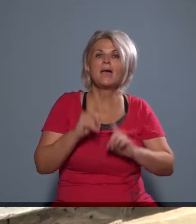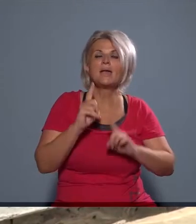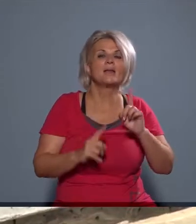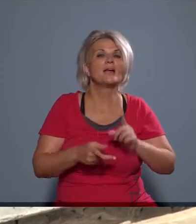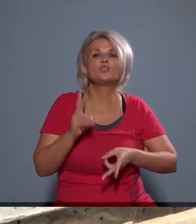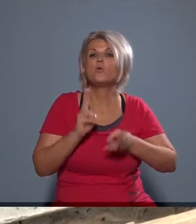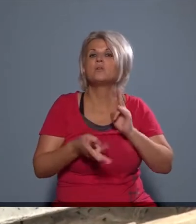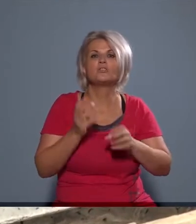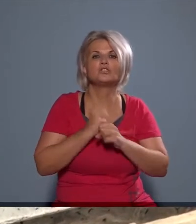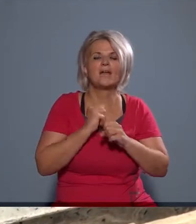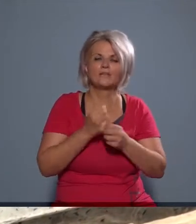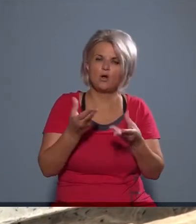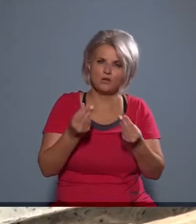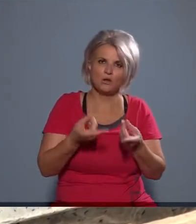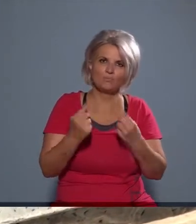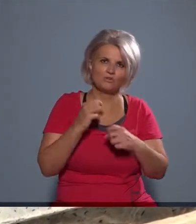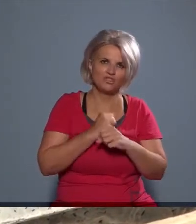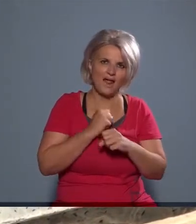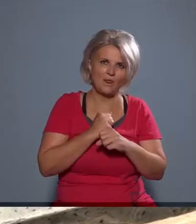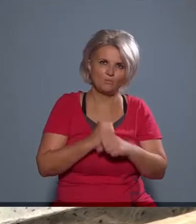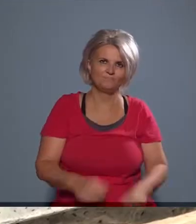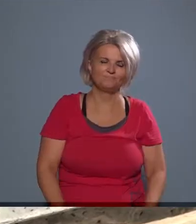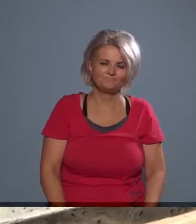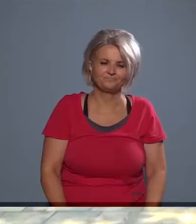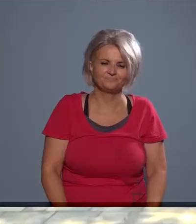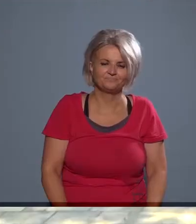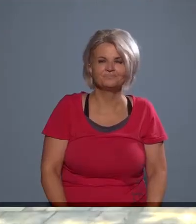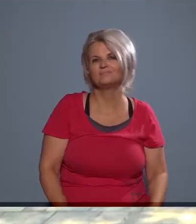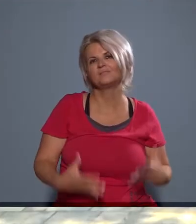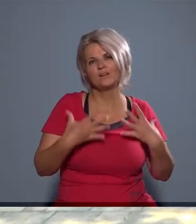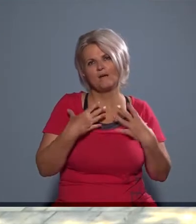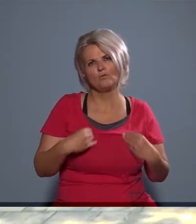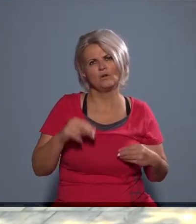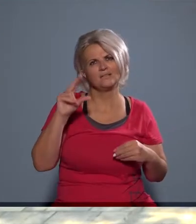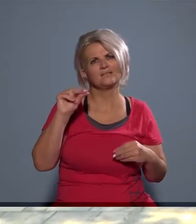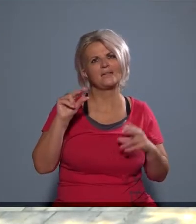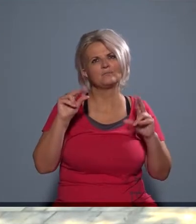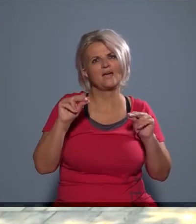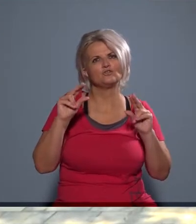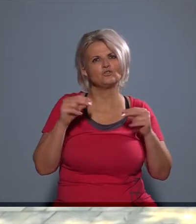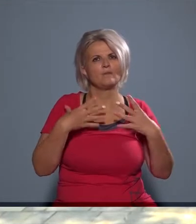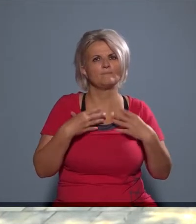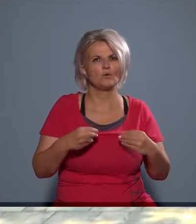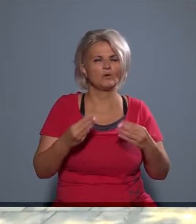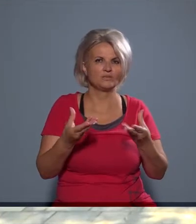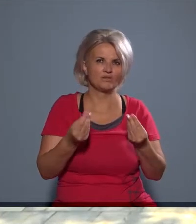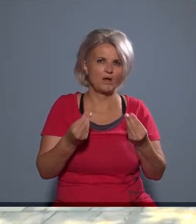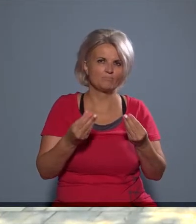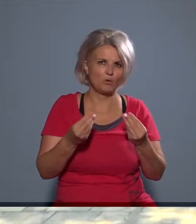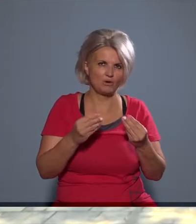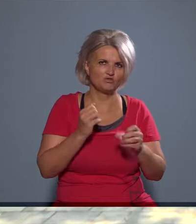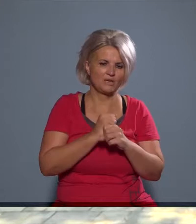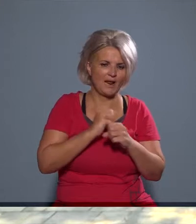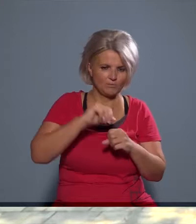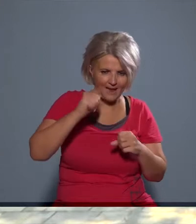eljárását is megosztotta velem Antal. Agyakból készítem őket, tehát egy ilyen földnedves agyakból van